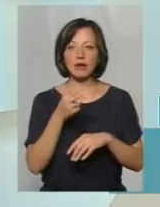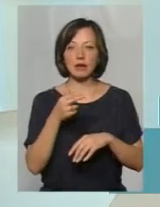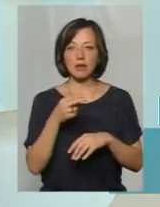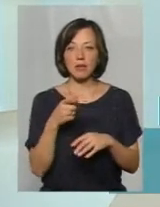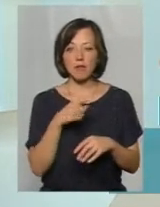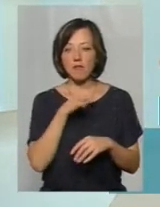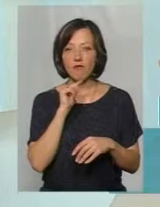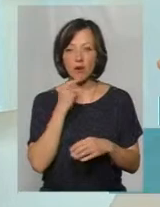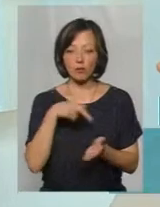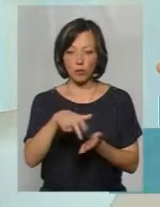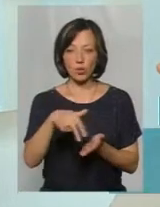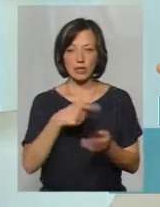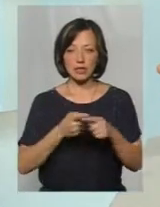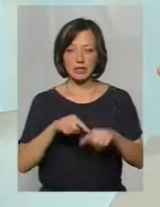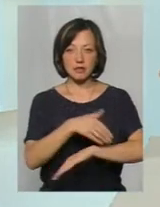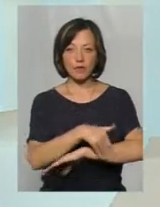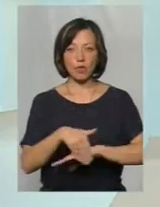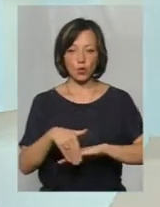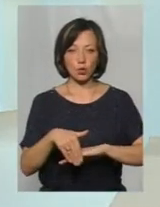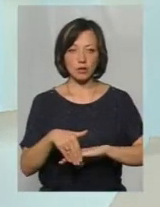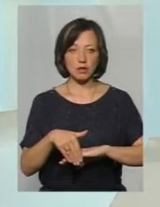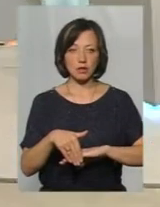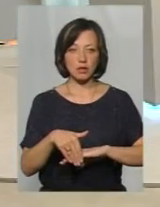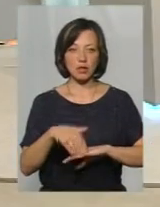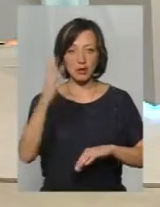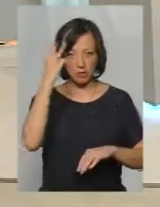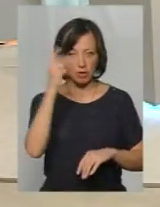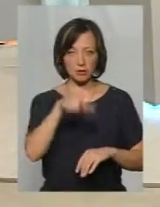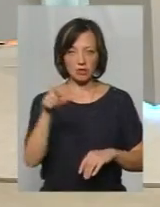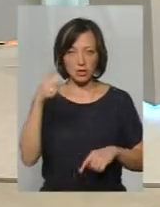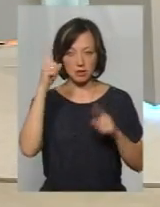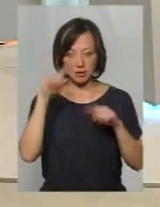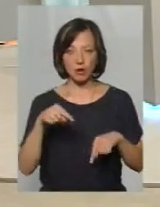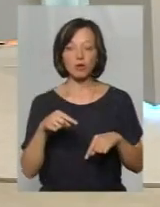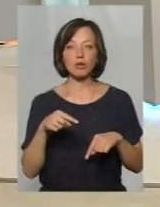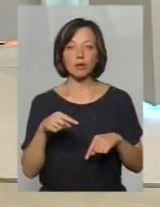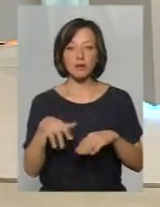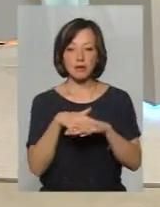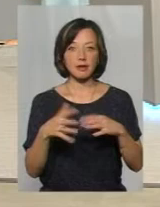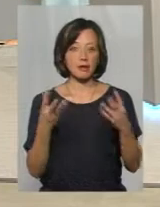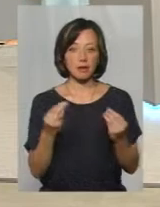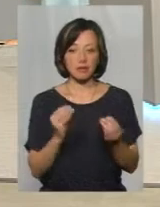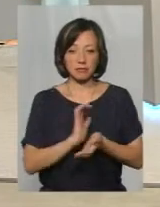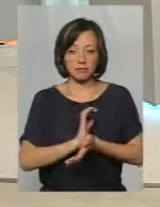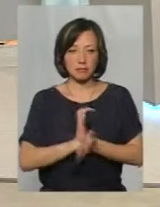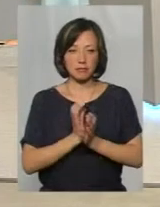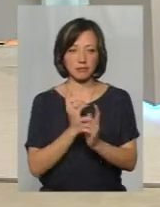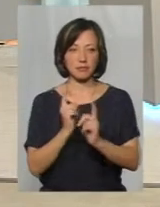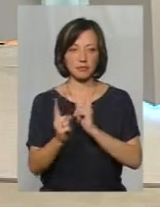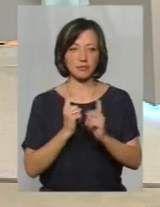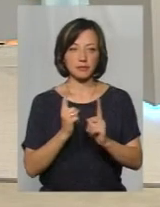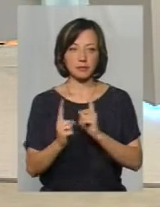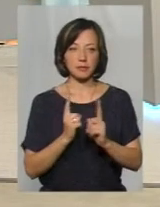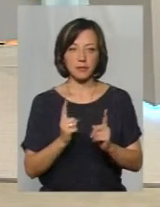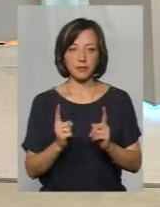через мафи, тому що, зокрема, на цій вулиці, я думаю, що хмельничани не дадуть збріхати, в базарний день дуже важко пройти, там буквально дві